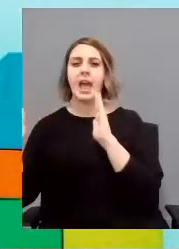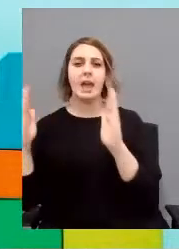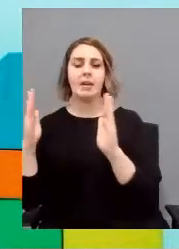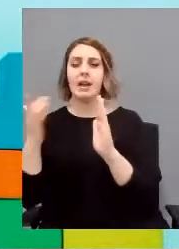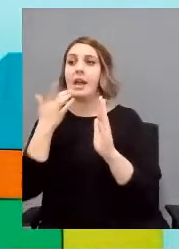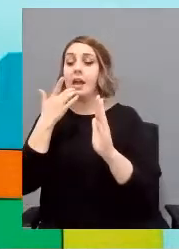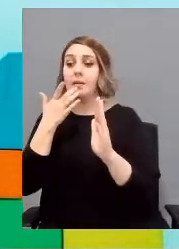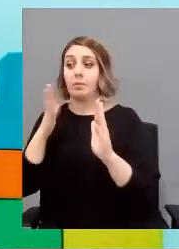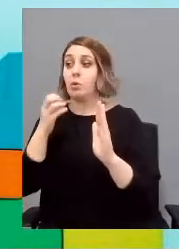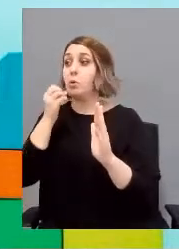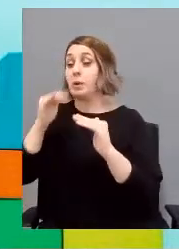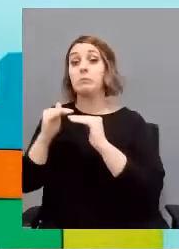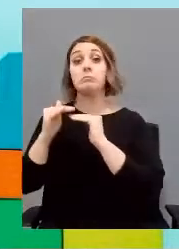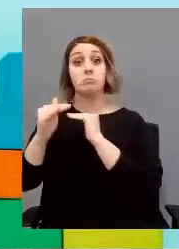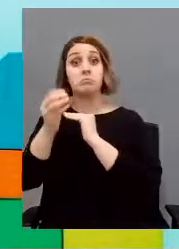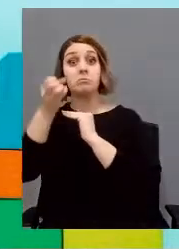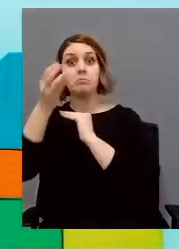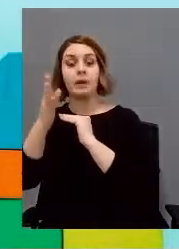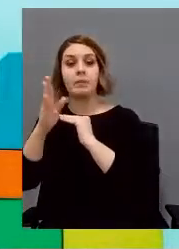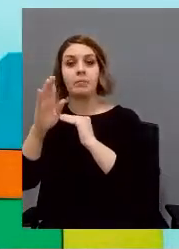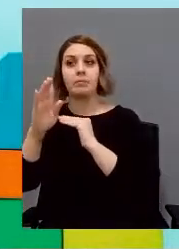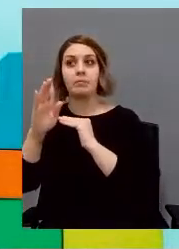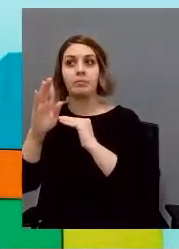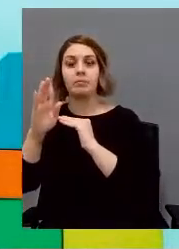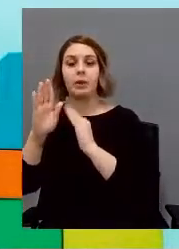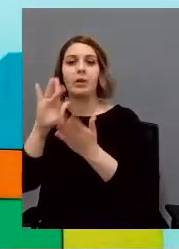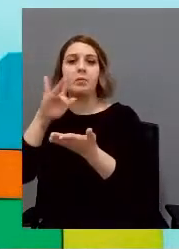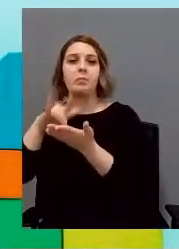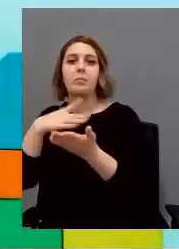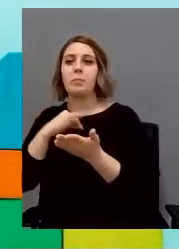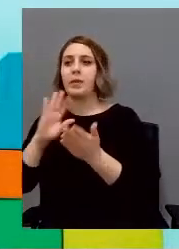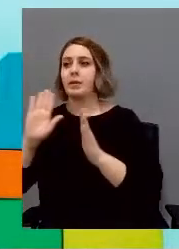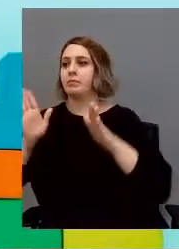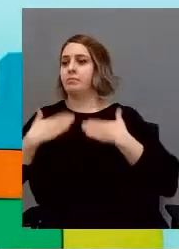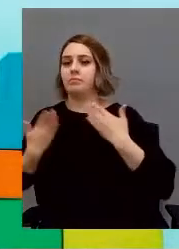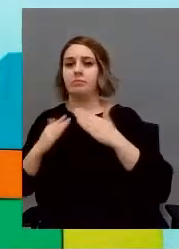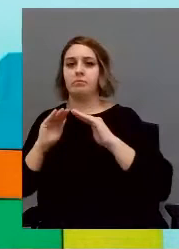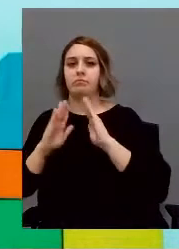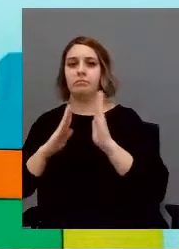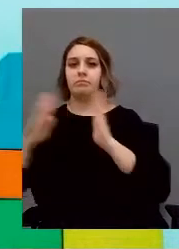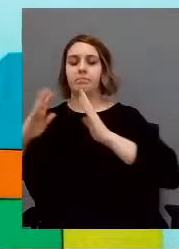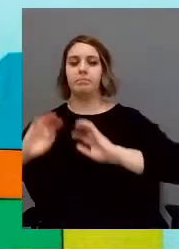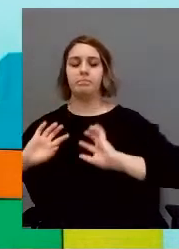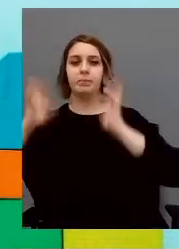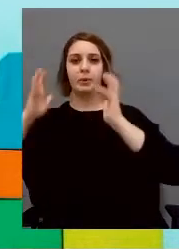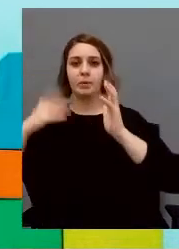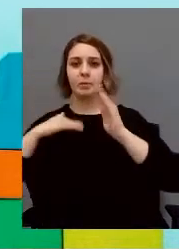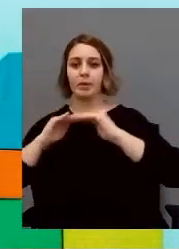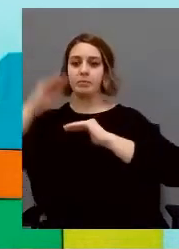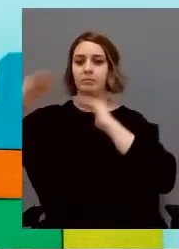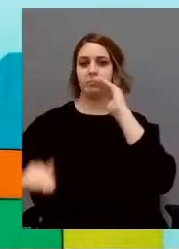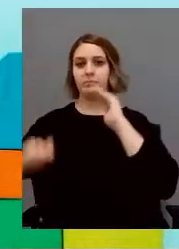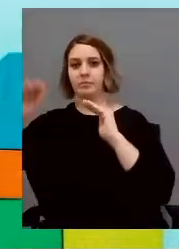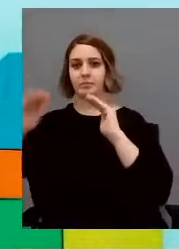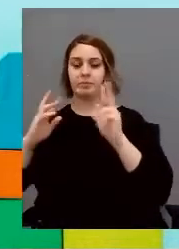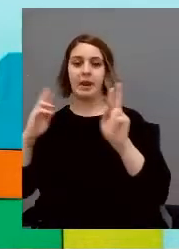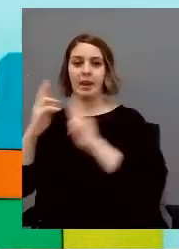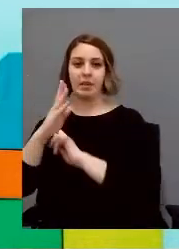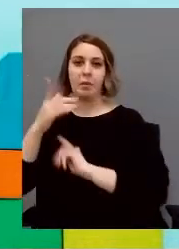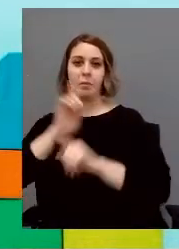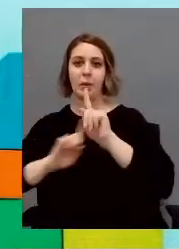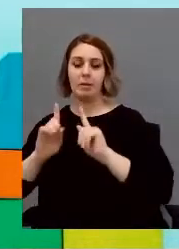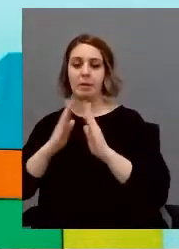è ben stabilizzato però dopo può esurgire sempre un imprevisto che crea un desequilibrio e una reazione problematica